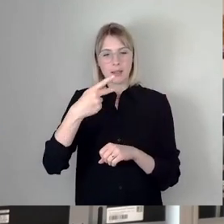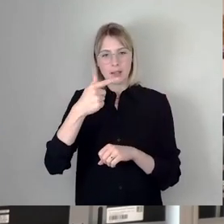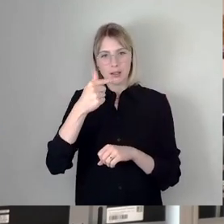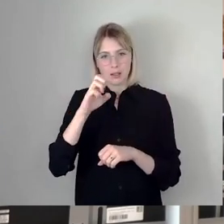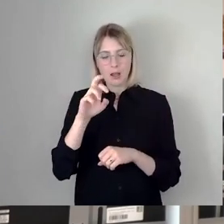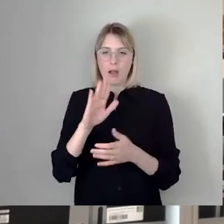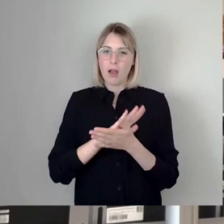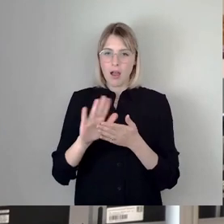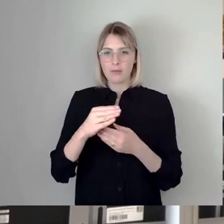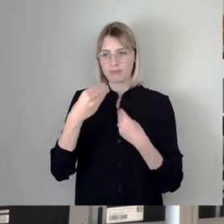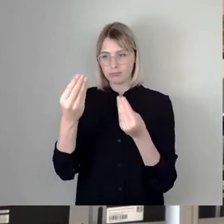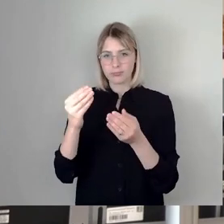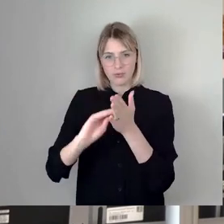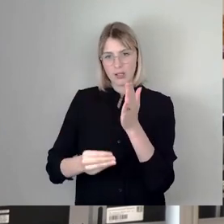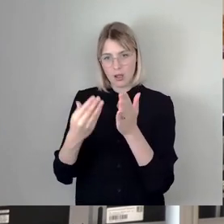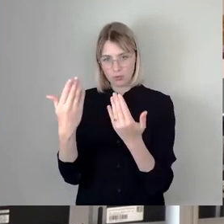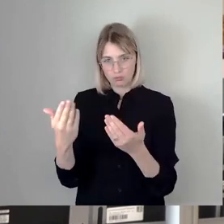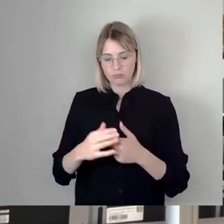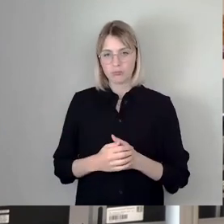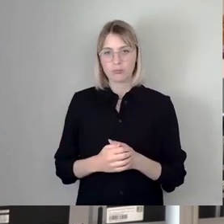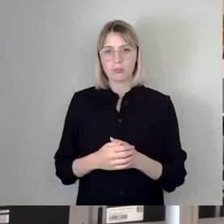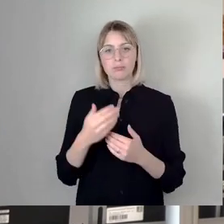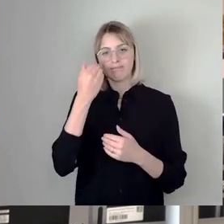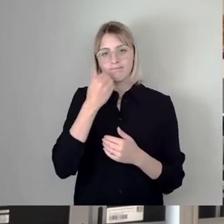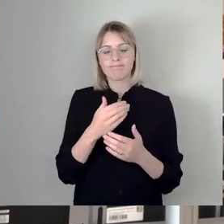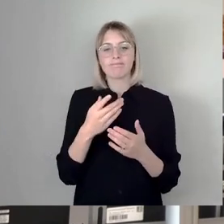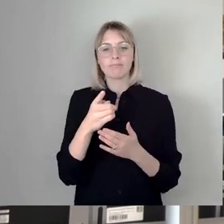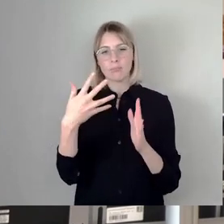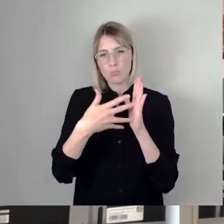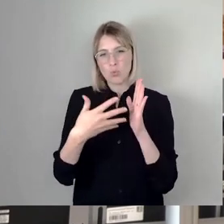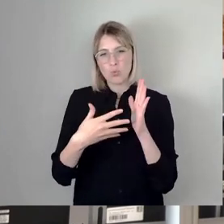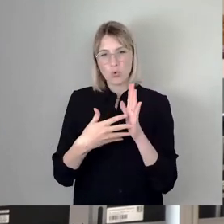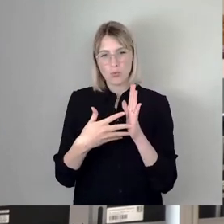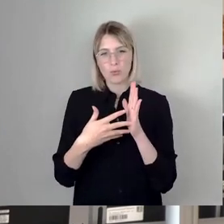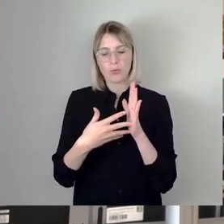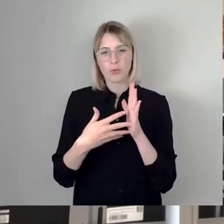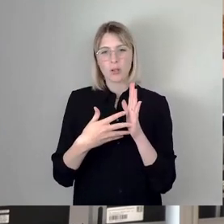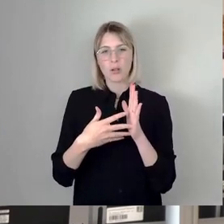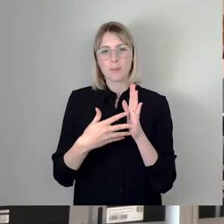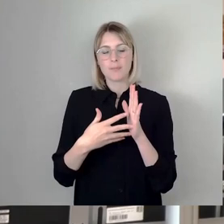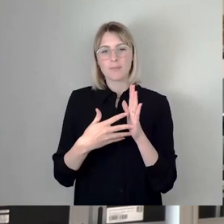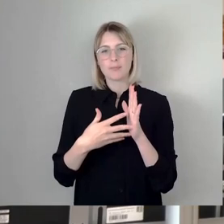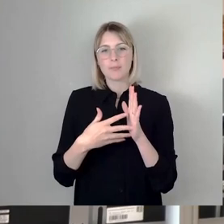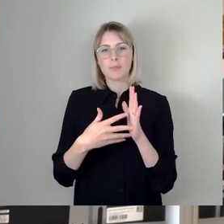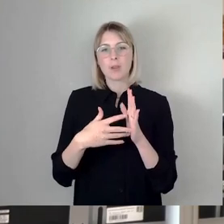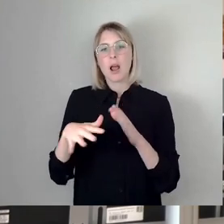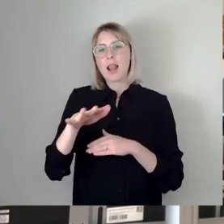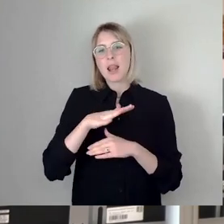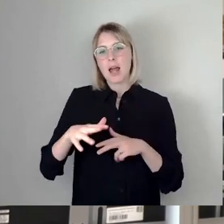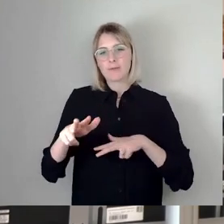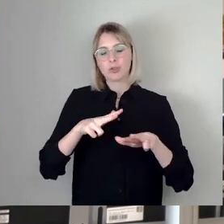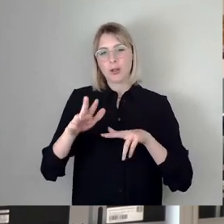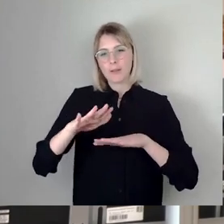Freistaates Sachsen empfehle ich Ihnen mal zu prüfen. Da geht es beispielsweise um die Verwertung von landwirtschaftlichen Flächen. Auch hier gibt es kein